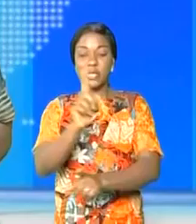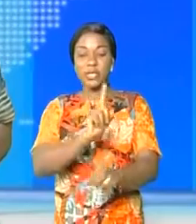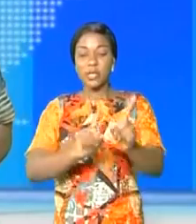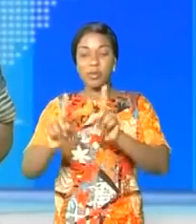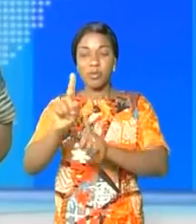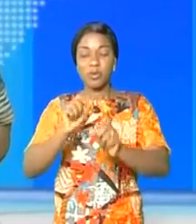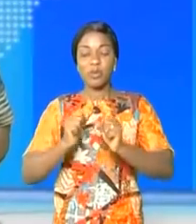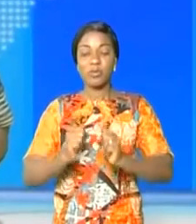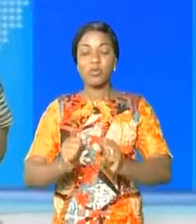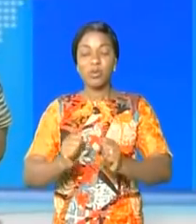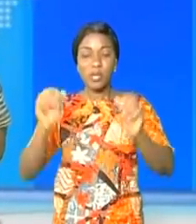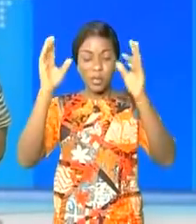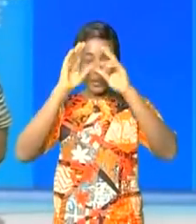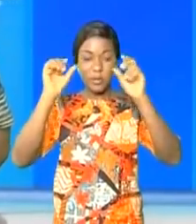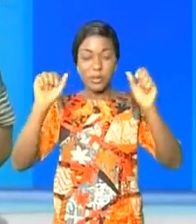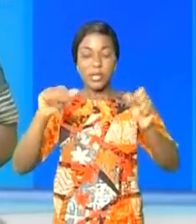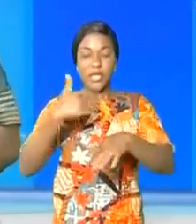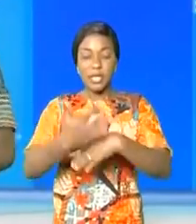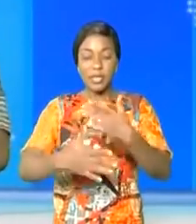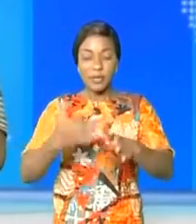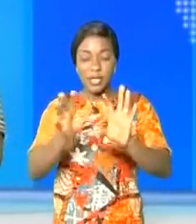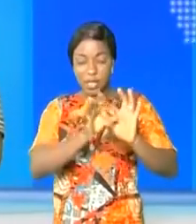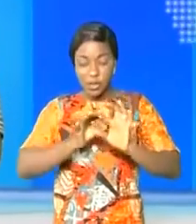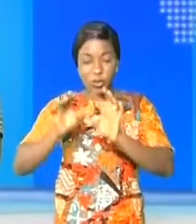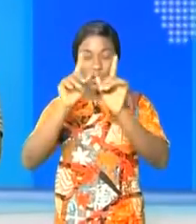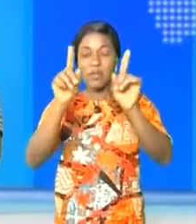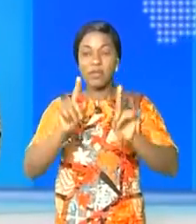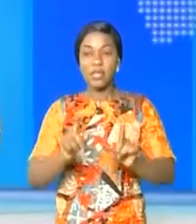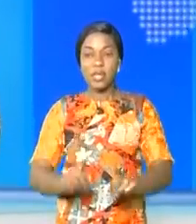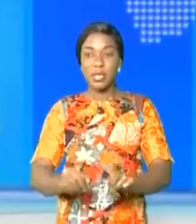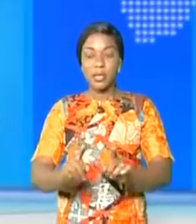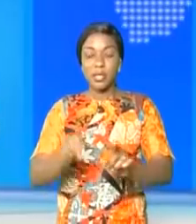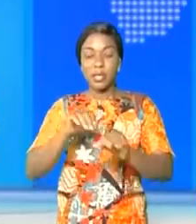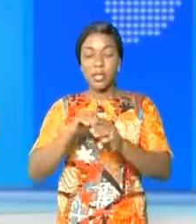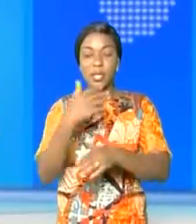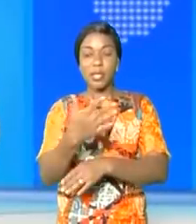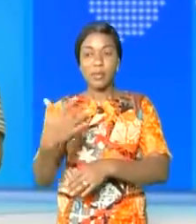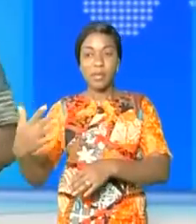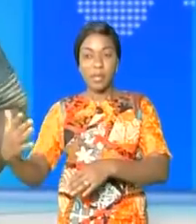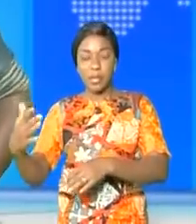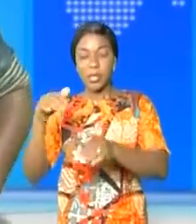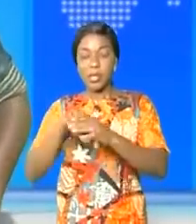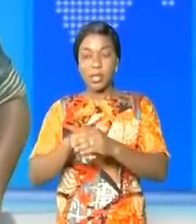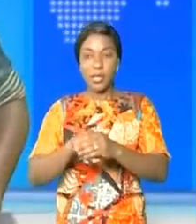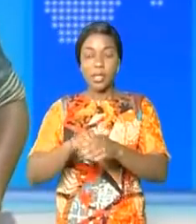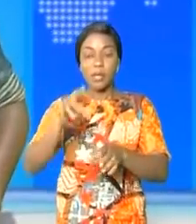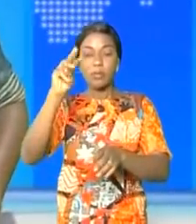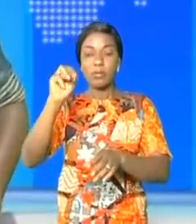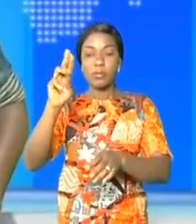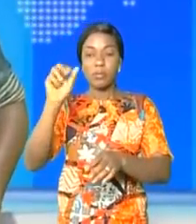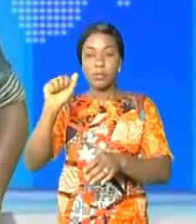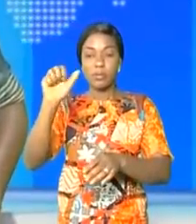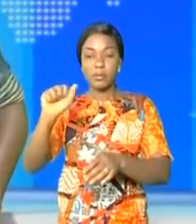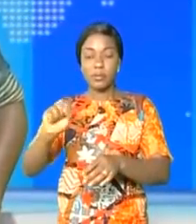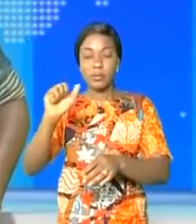Le pouvoir de la présidence en exercice de l'Union africaine aux mains de Moussa Faki, président